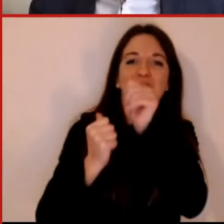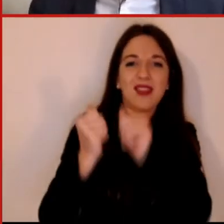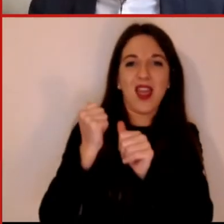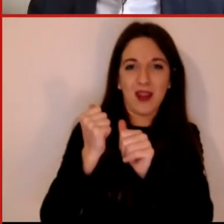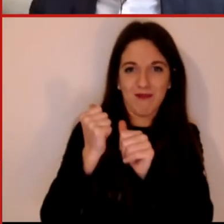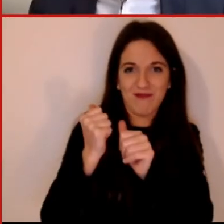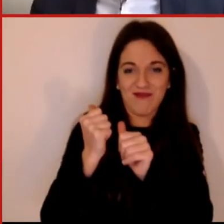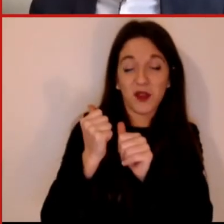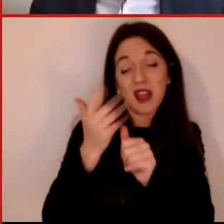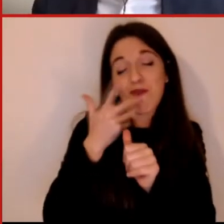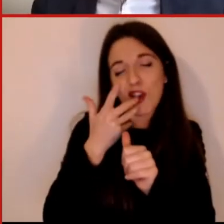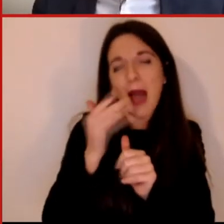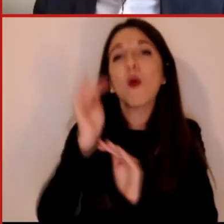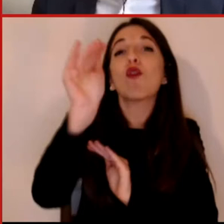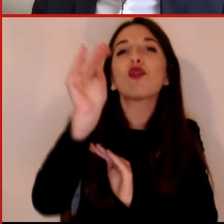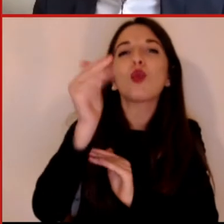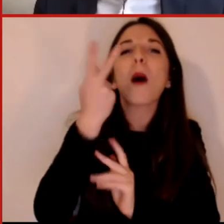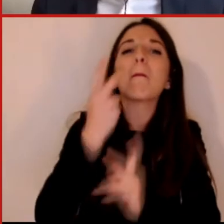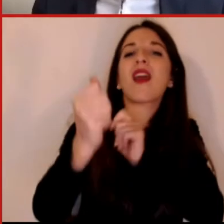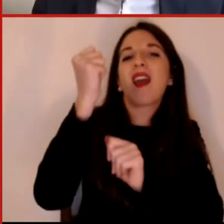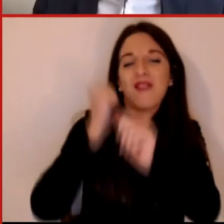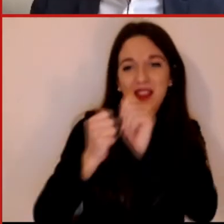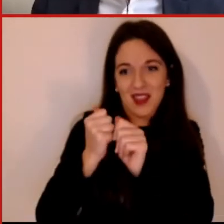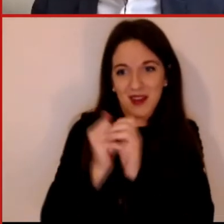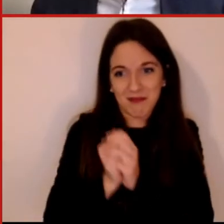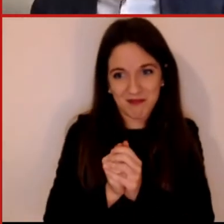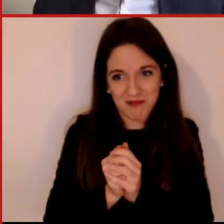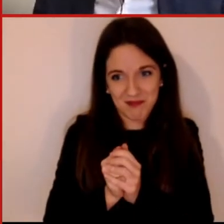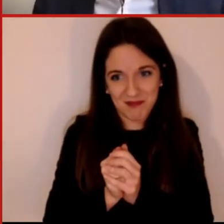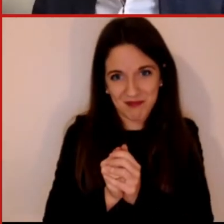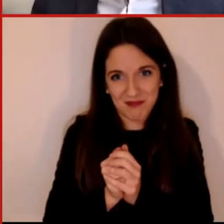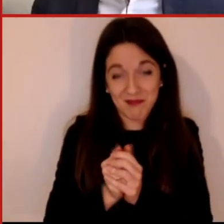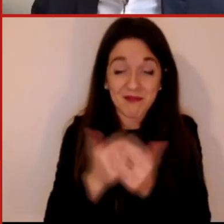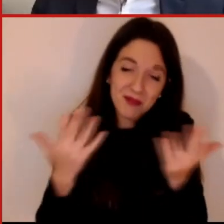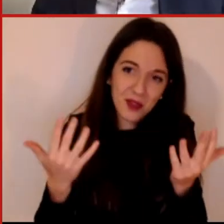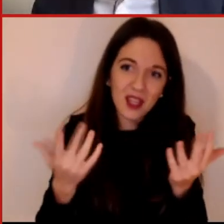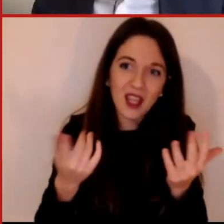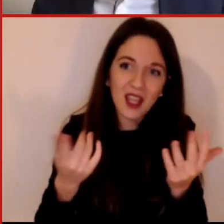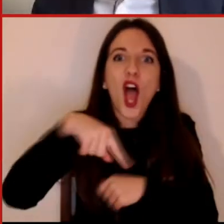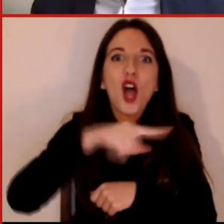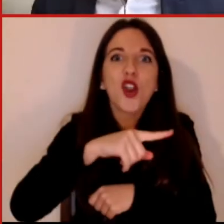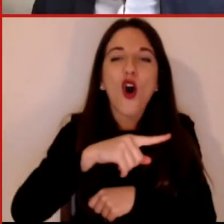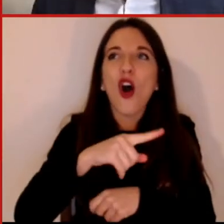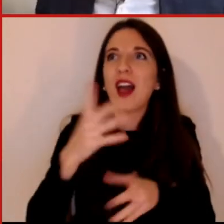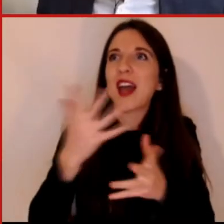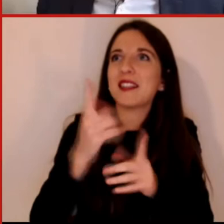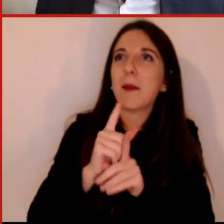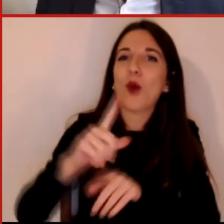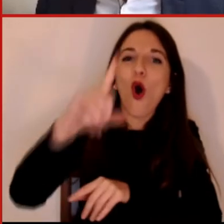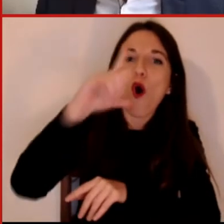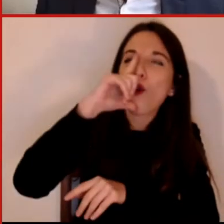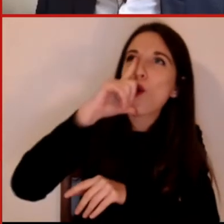sono state, diciamo, un grande successo in tutto questo. Se noi pensiamo che noi possiamo prevedere l'eclissi di luna, di sole con